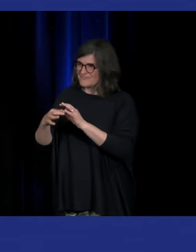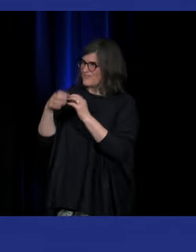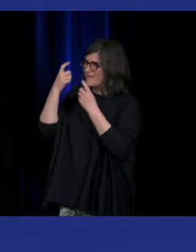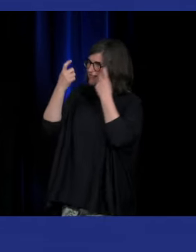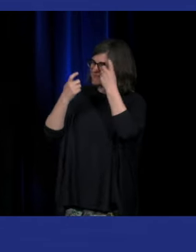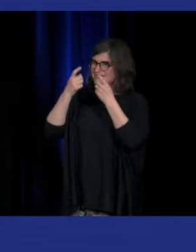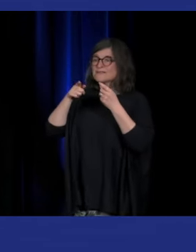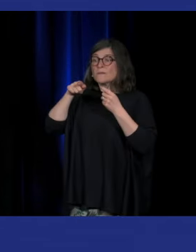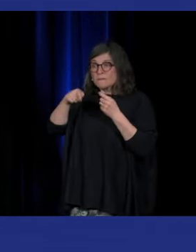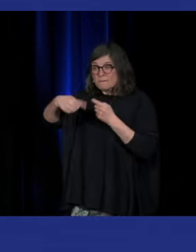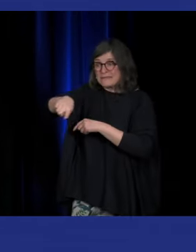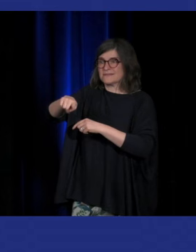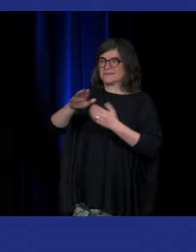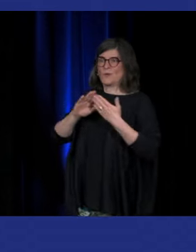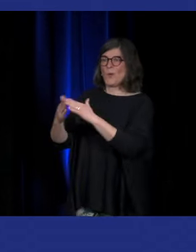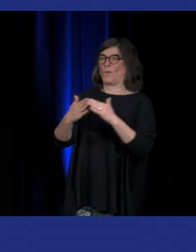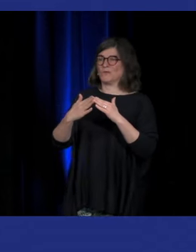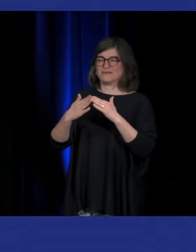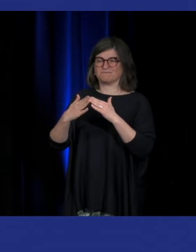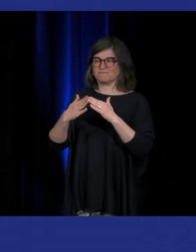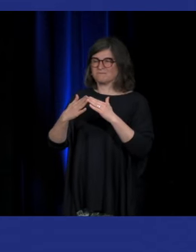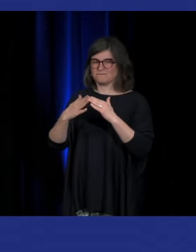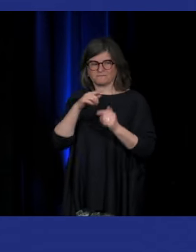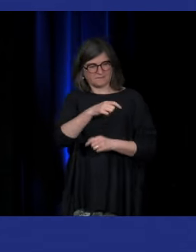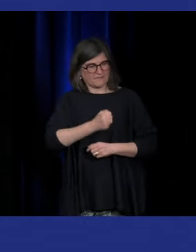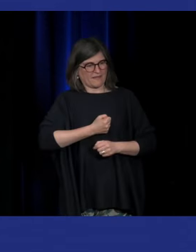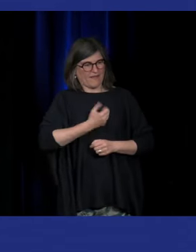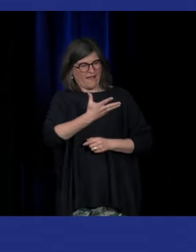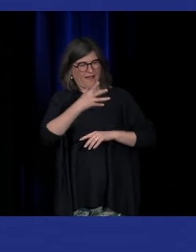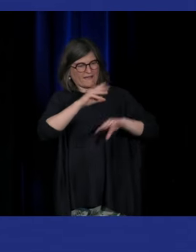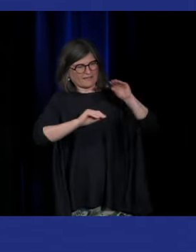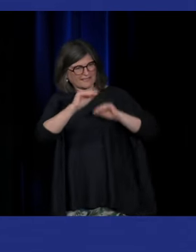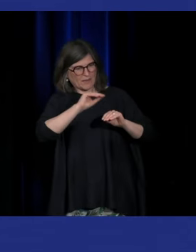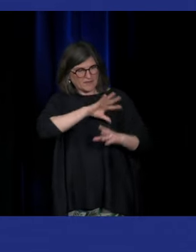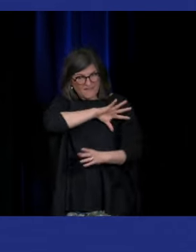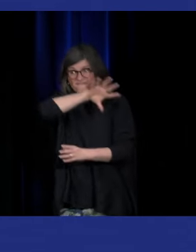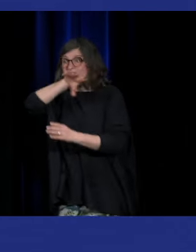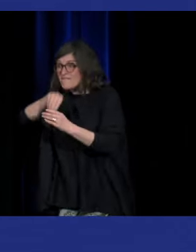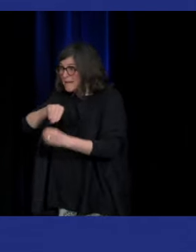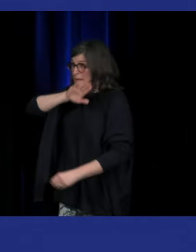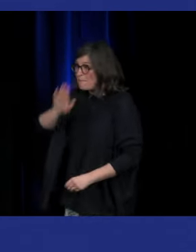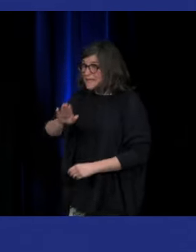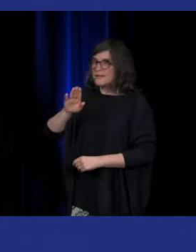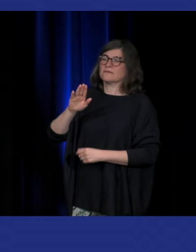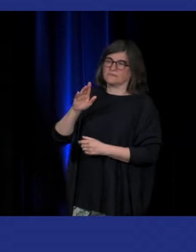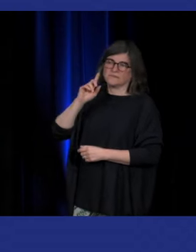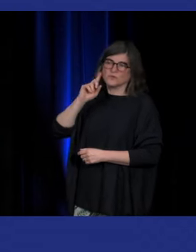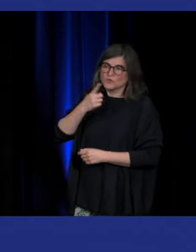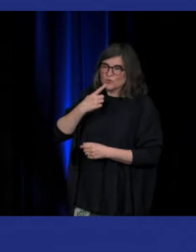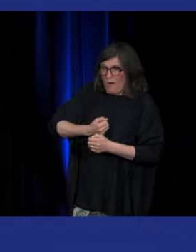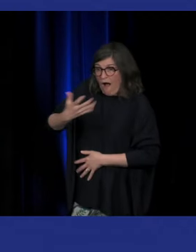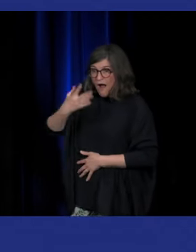dans la communauté sourde sur la place que cette art-thérapie a dans l'art sourd dans l'art des sourds dans l'art en langue des signes